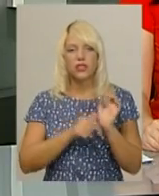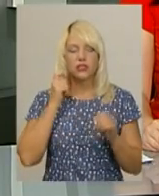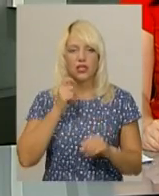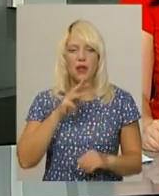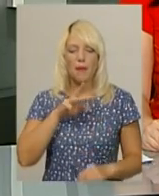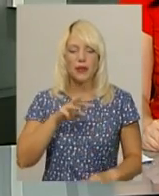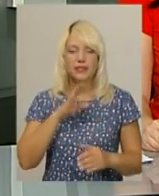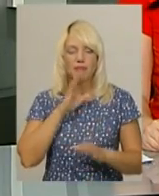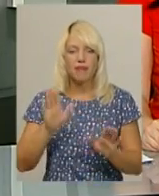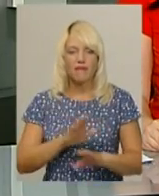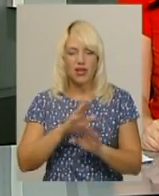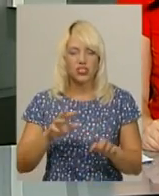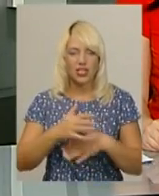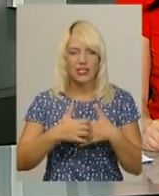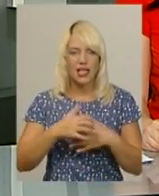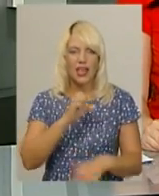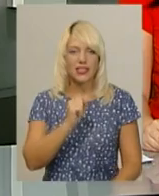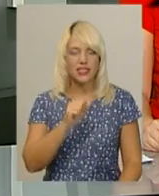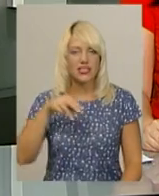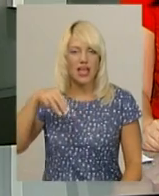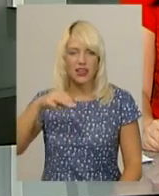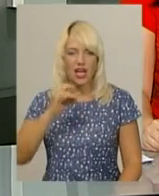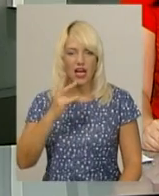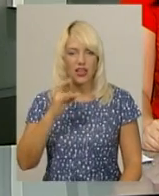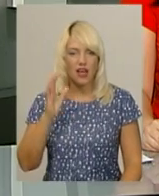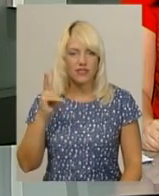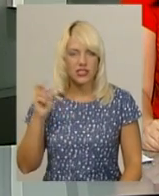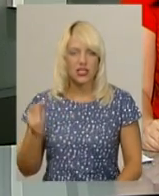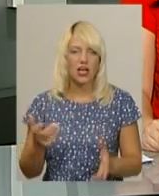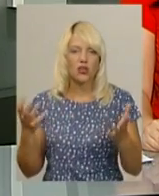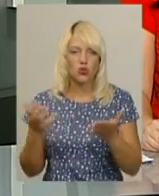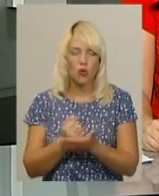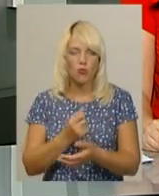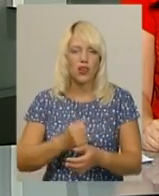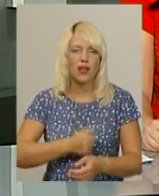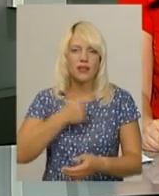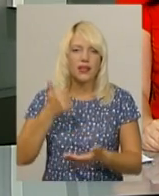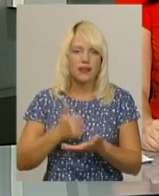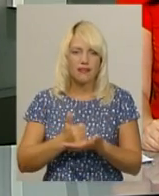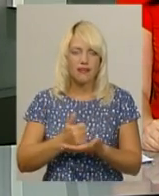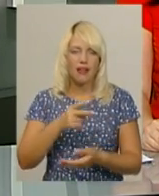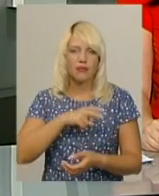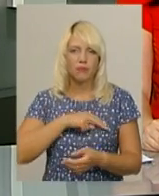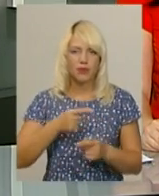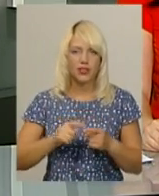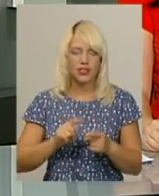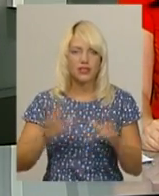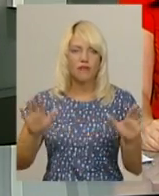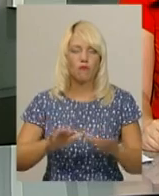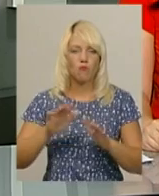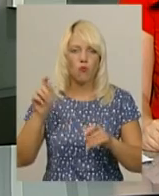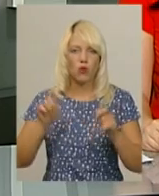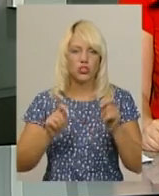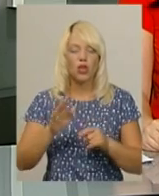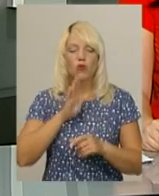співачка з Деражній Анастасія Тарнавська здобула гран-при міжнародного співочого фестивалю в Польщі. Україну представляла ще